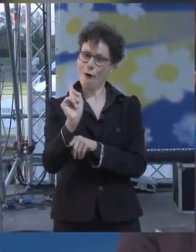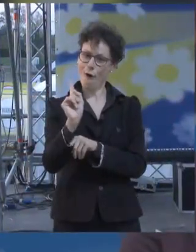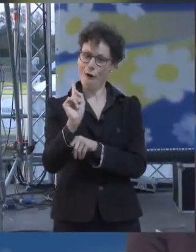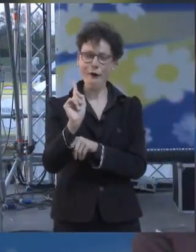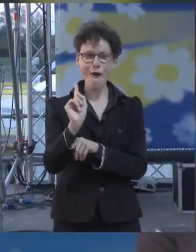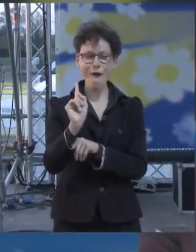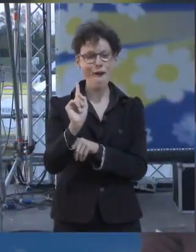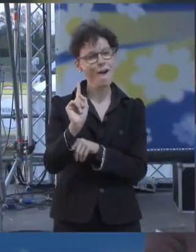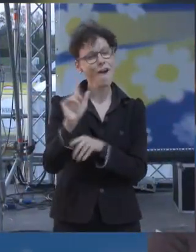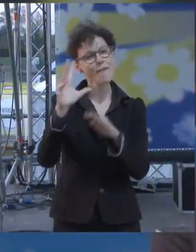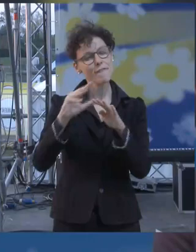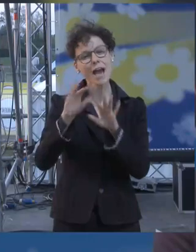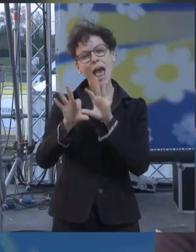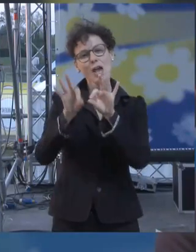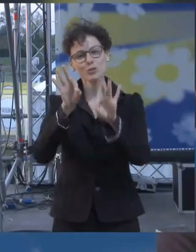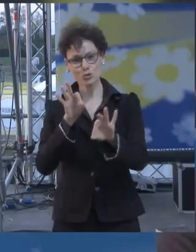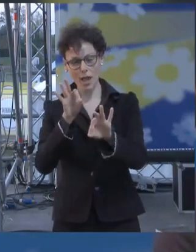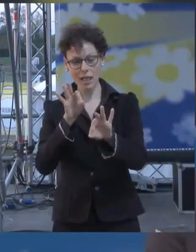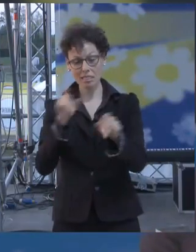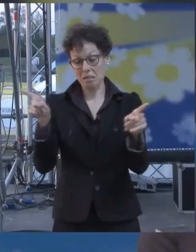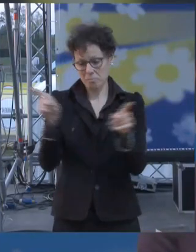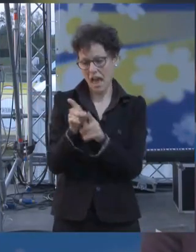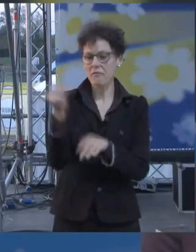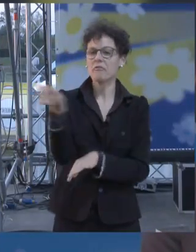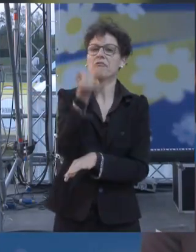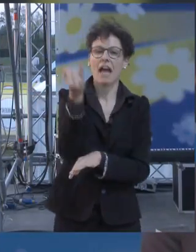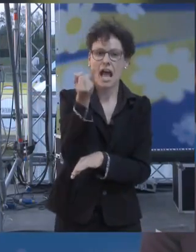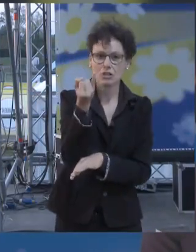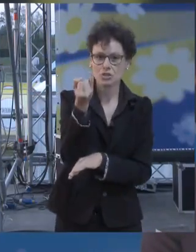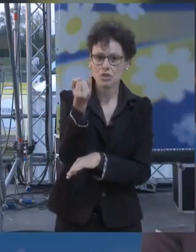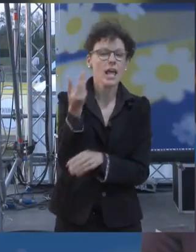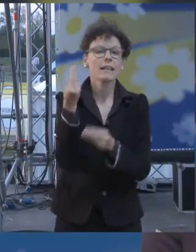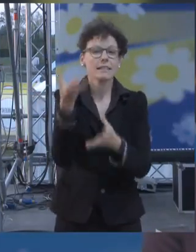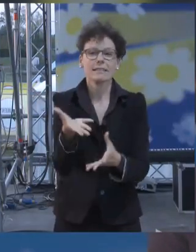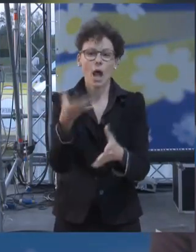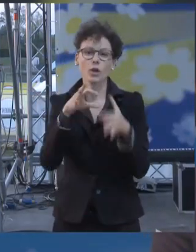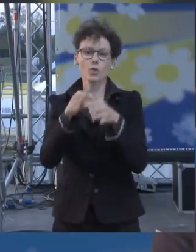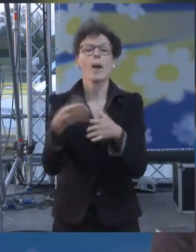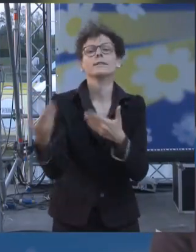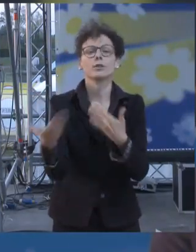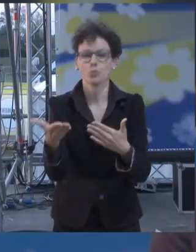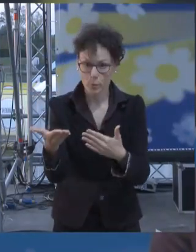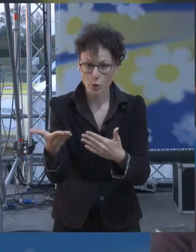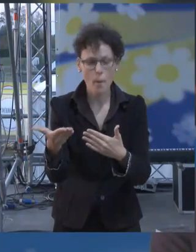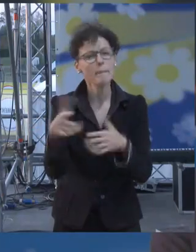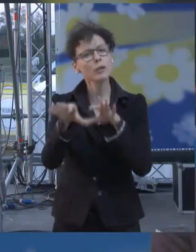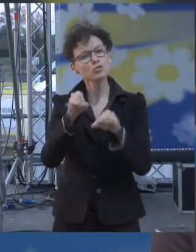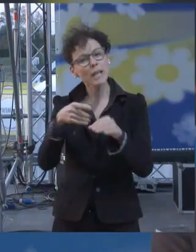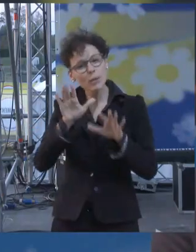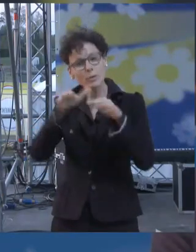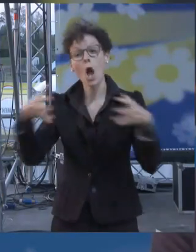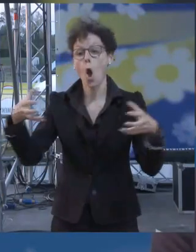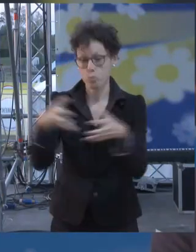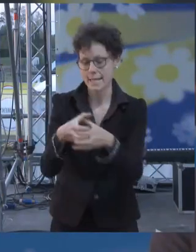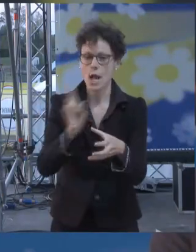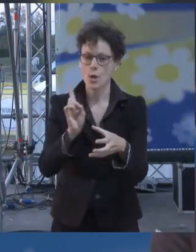delle scelte che sono di breve periodo che portano consenso subito ma non sono le scelte che tutelano la comunità in particolare le persone